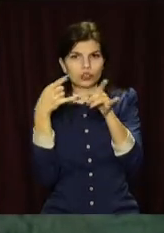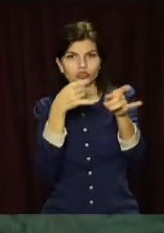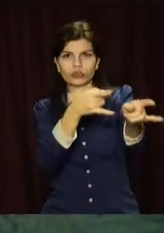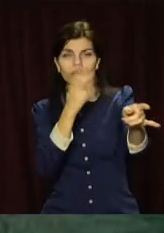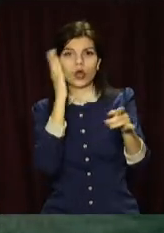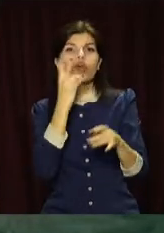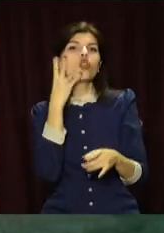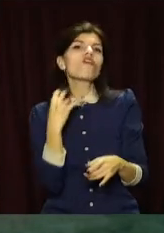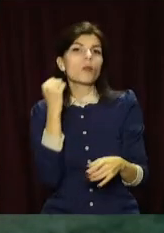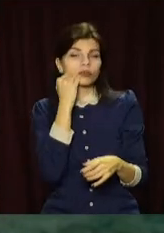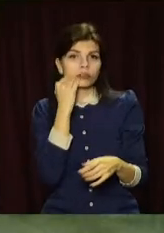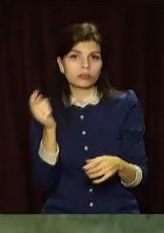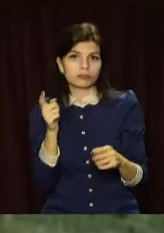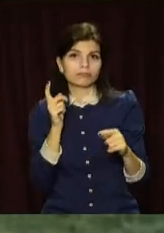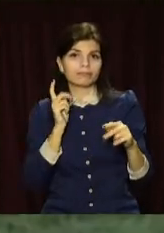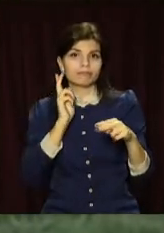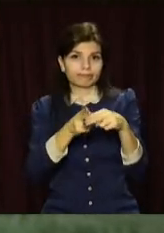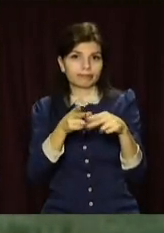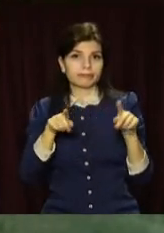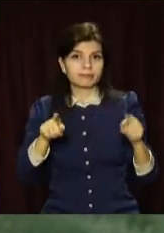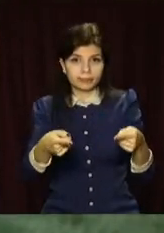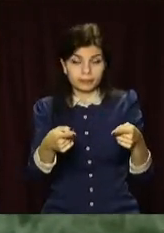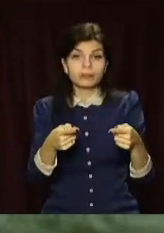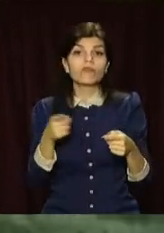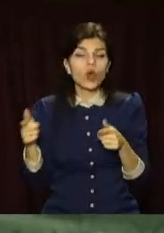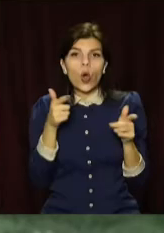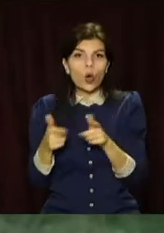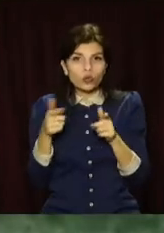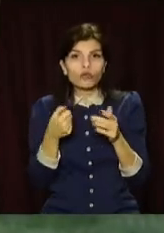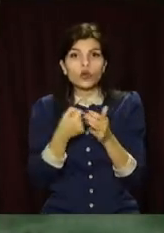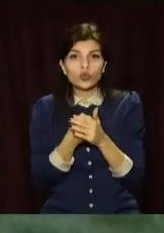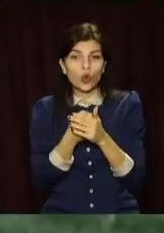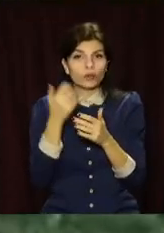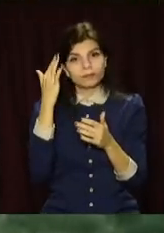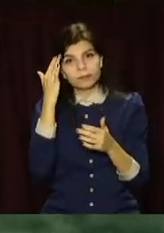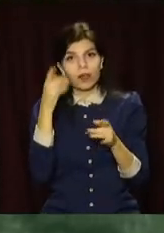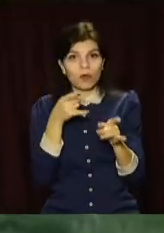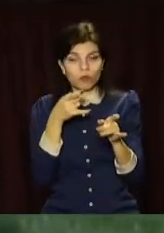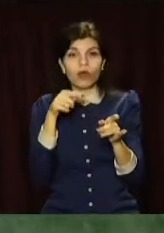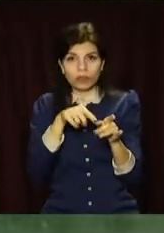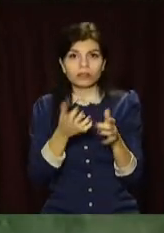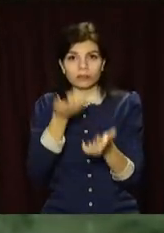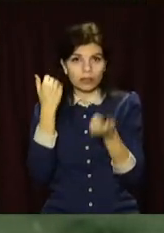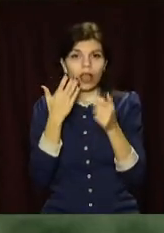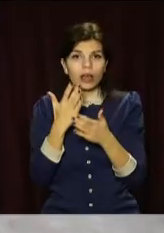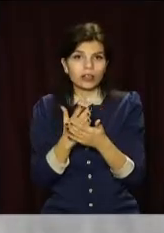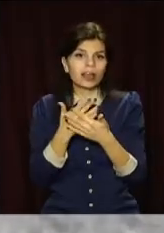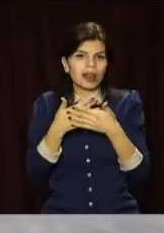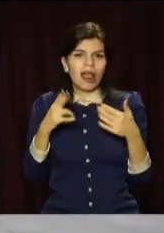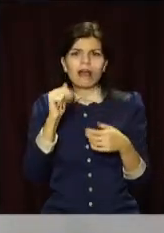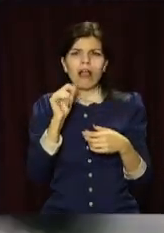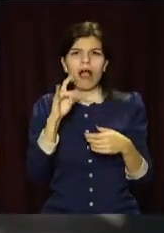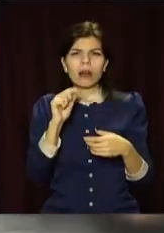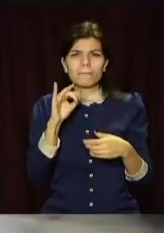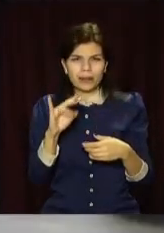в бік Новомосковська. За інформацією оперативників, вони готувалися до злочину, в авто вилучили помпові рушниці та карабін.